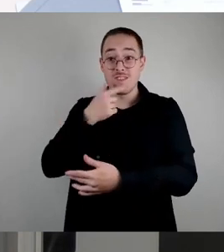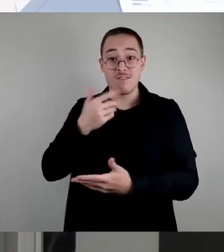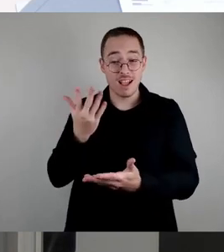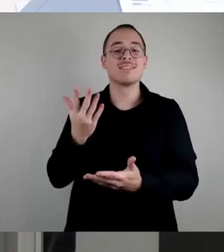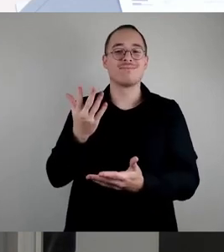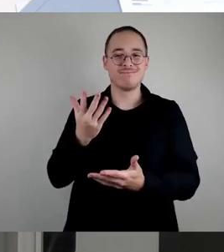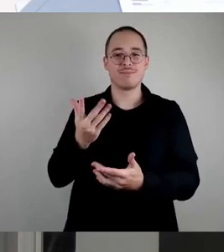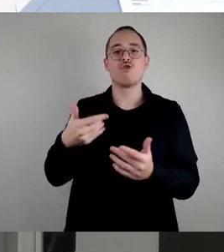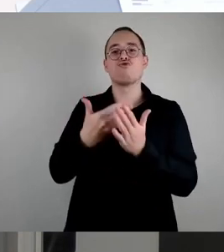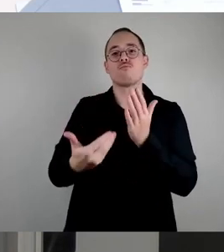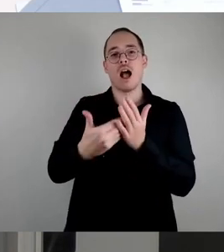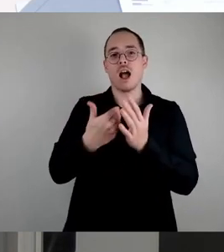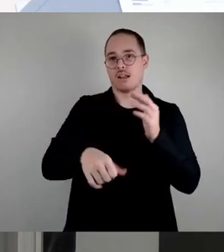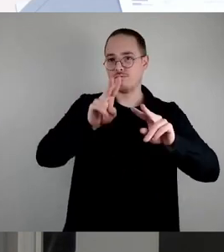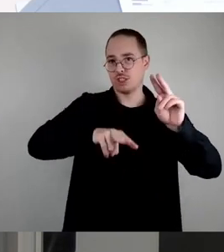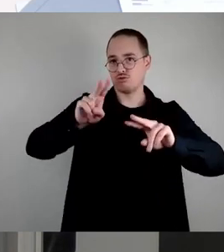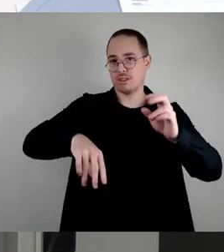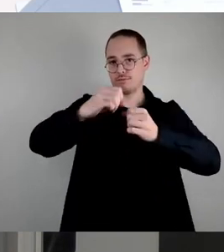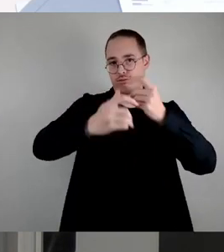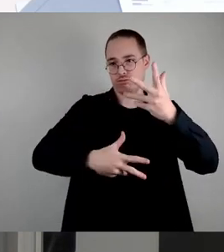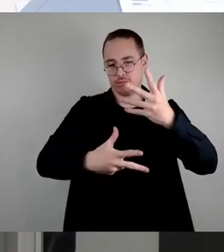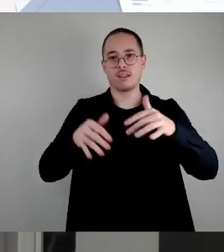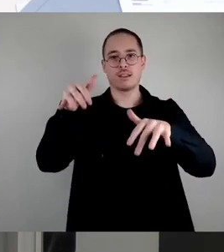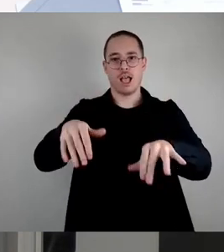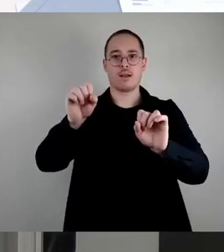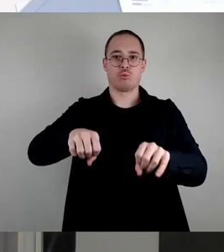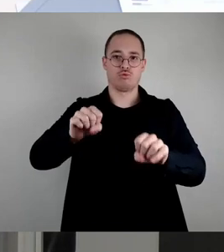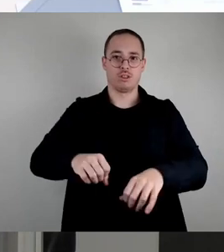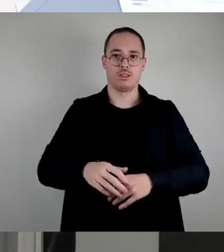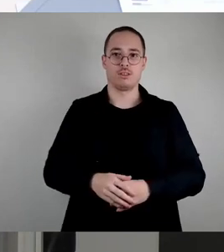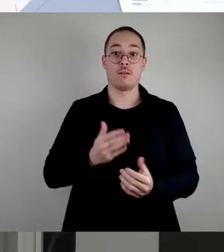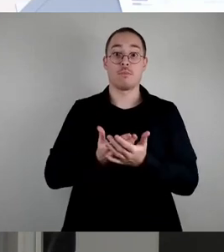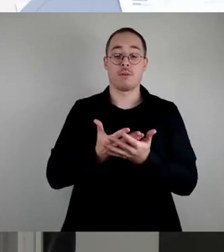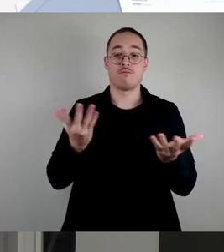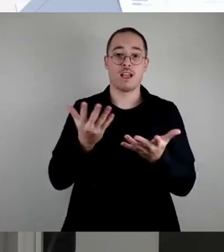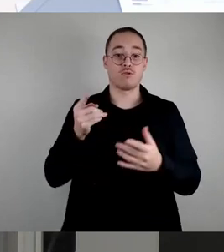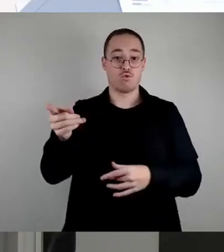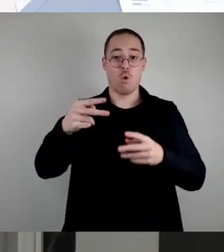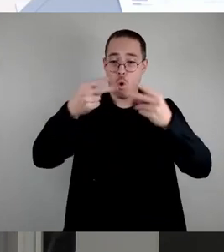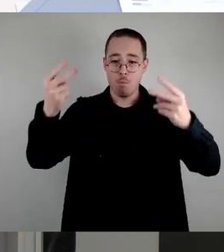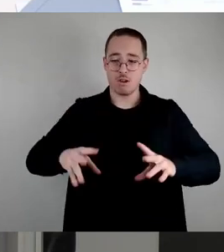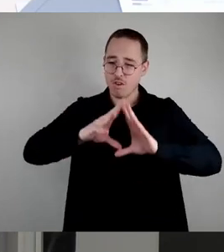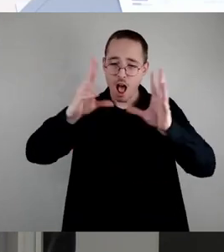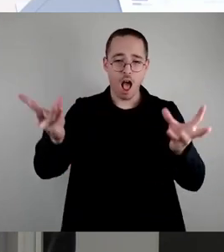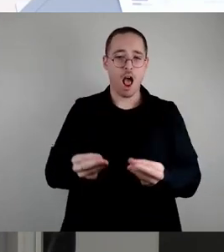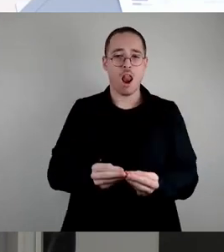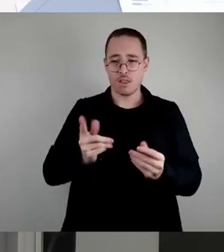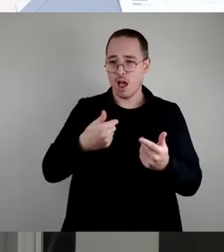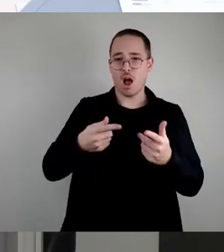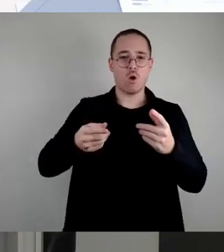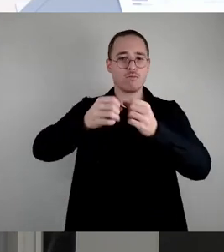Erstens soll die gesamte Homepage mit all ihren Unterseiten auf Englisch übersetzt werden.